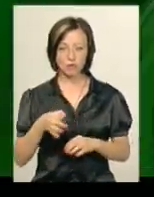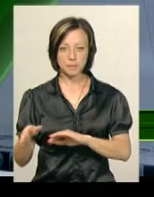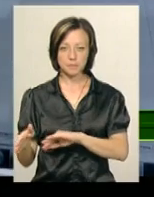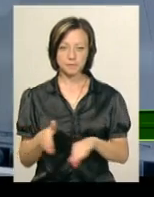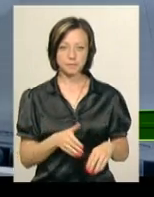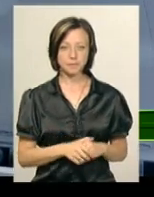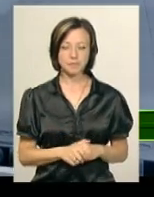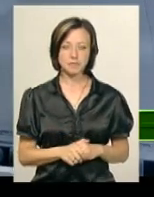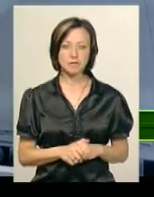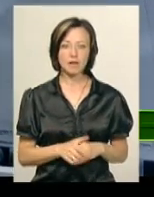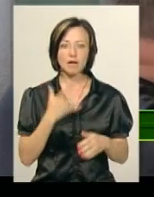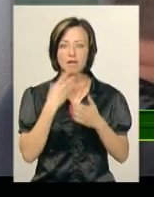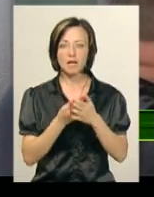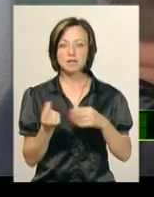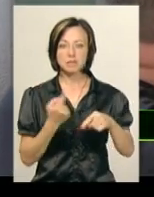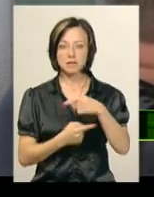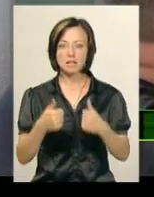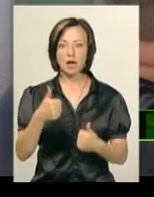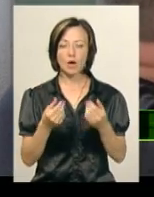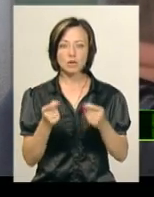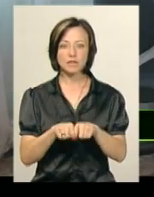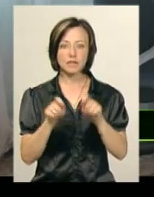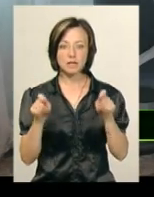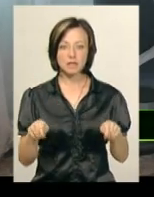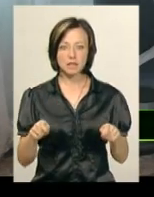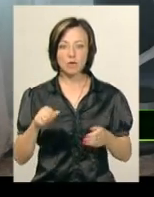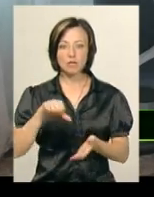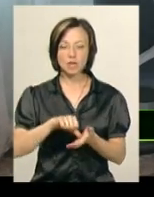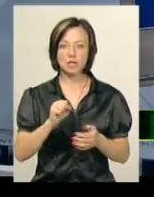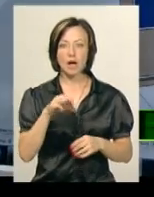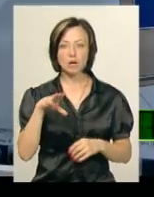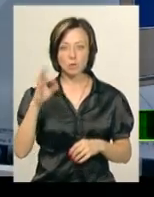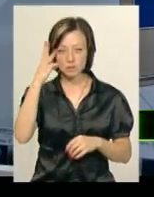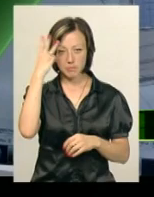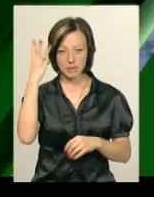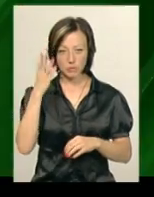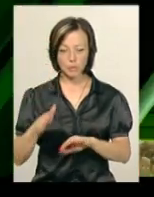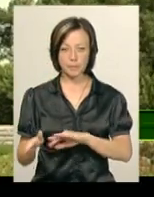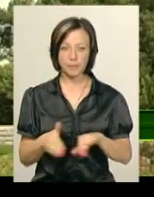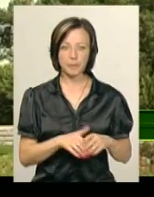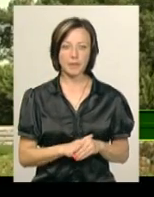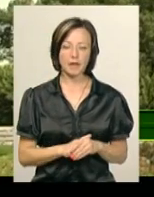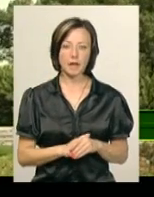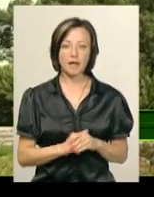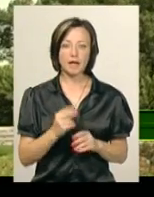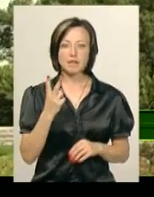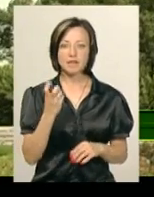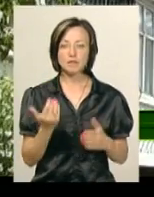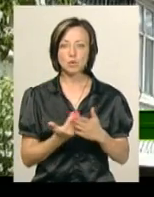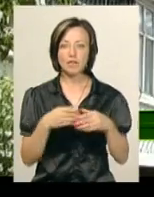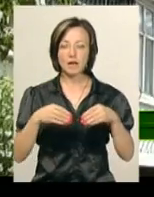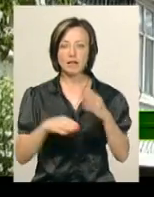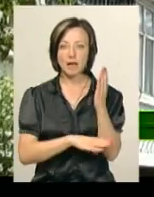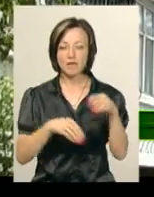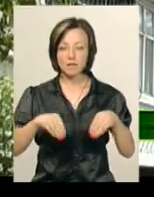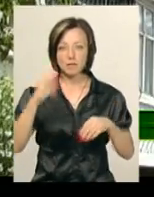Власний бізнес за грантові гроші відкриє боєця ТОС Хмельницького Валерій Подкалюк. 200 нових дерев висадять в